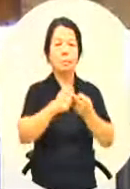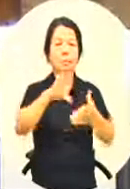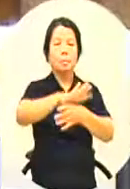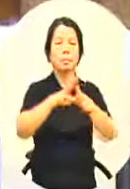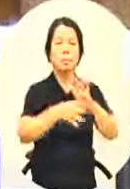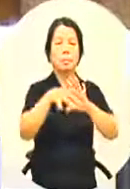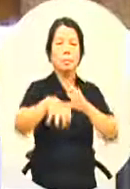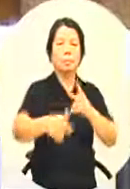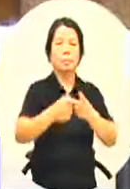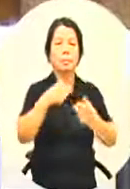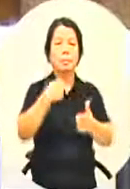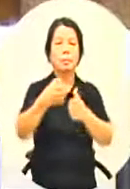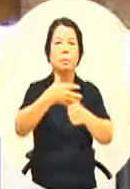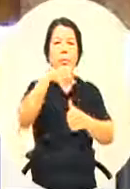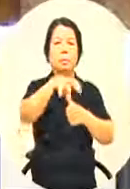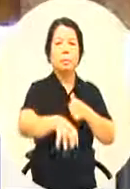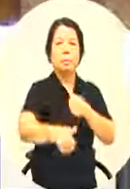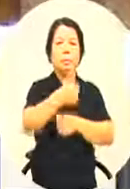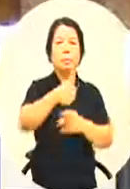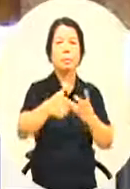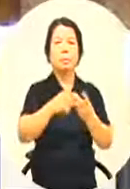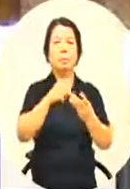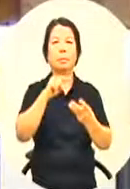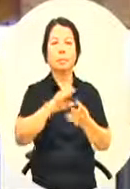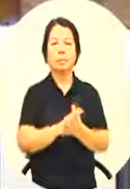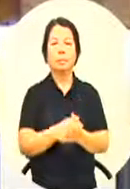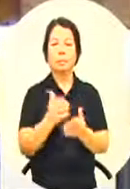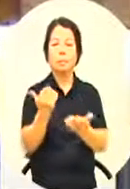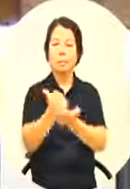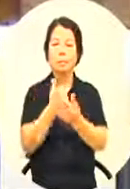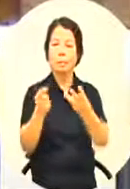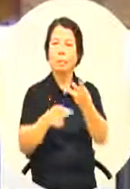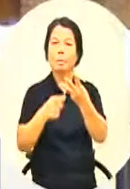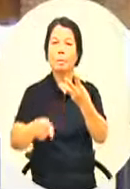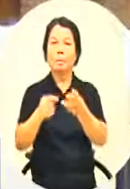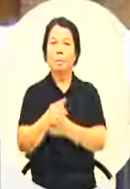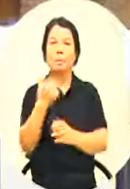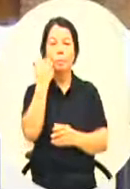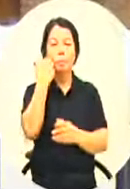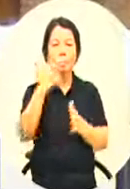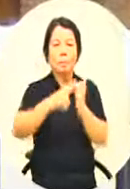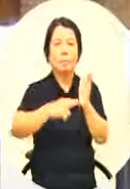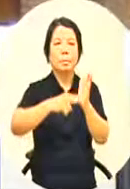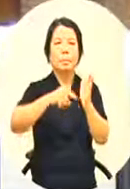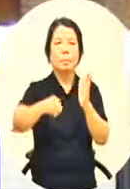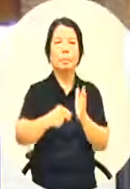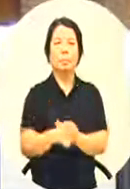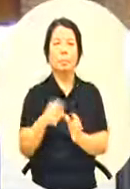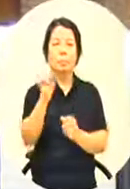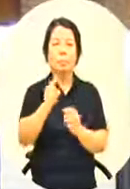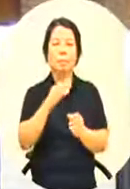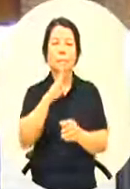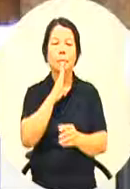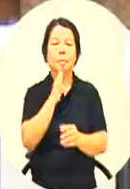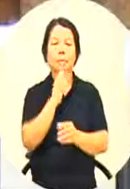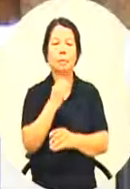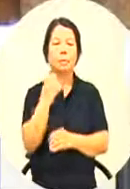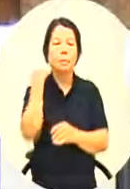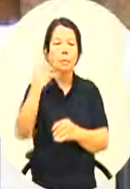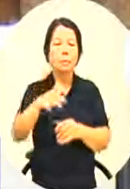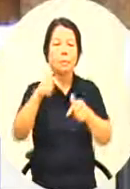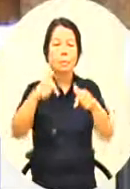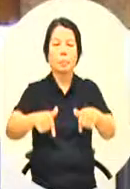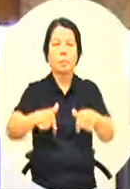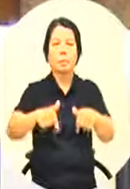局局长,有教育局局长请问一下这三位局长,哪一位能够说明一下什么是新南向政策,